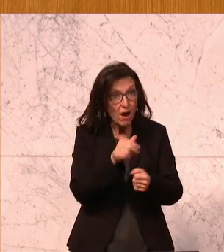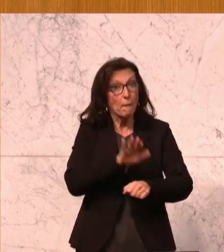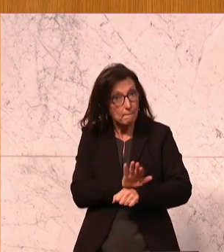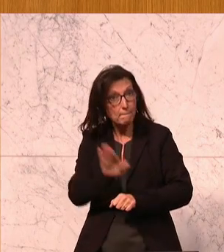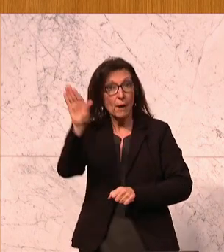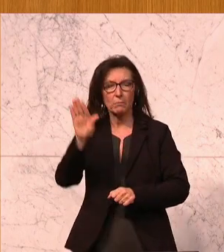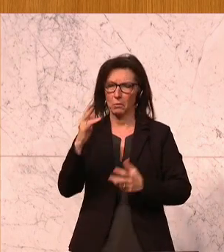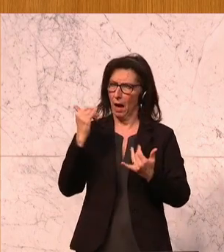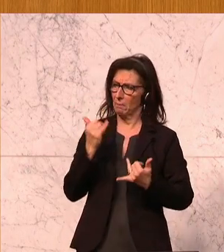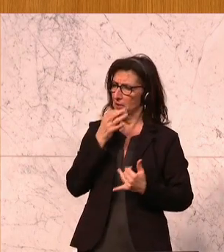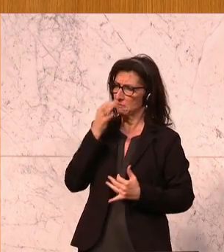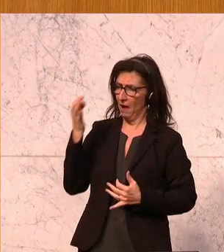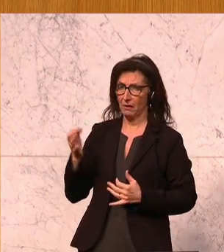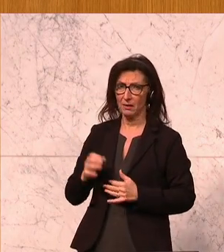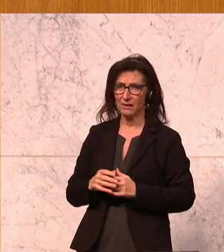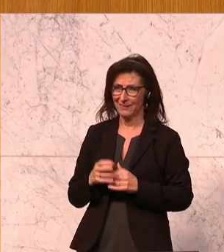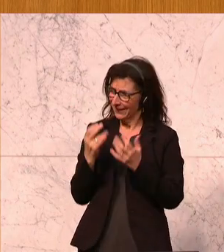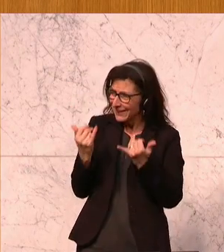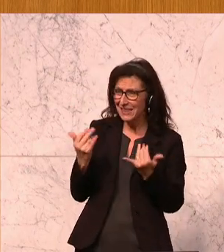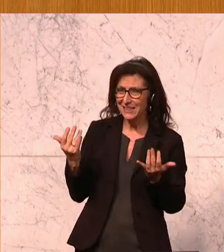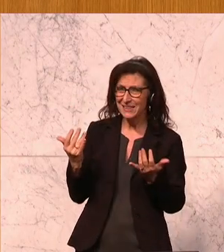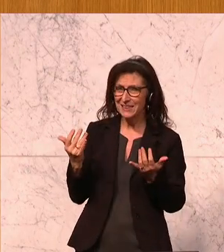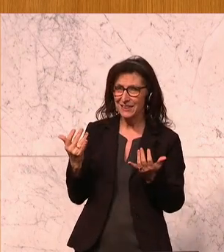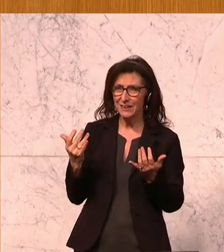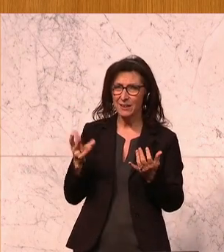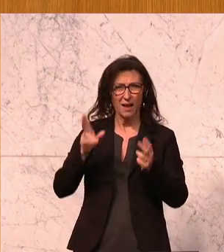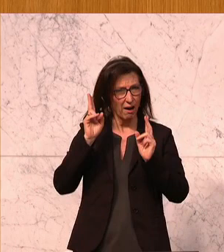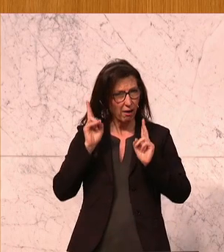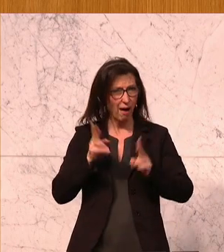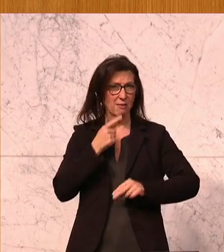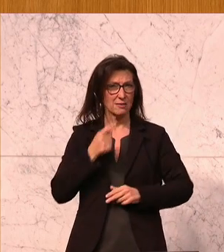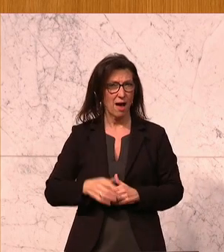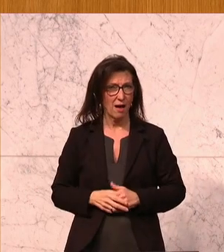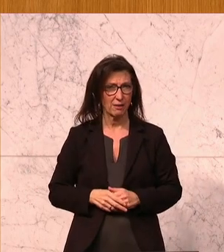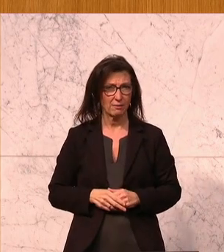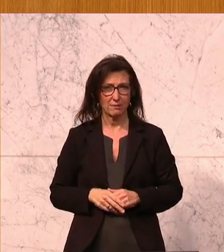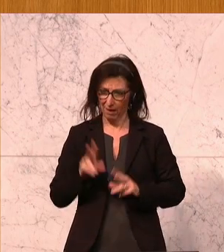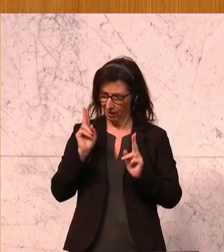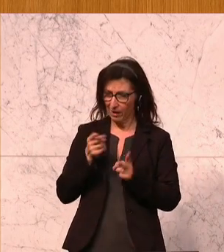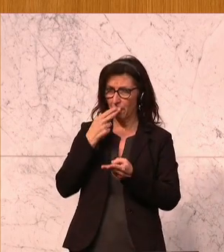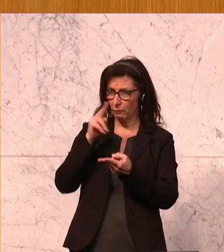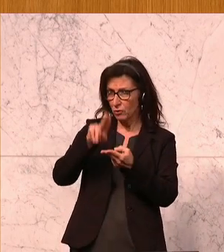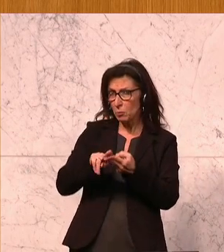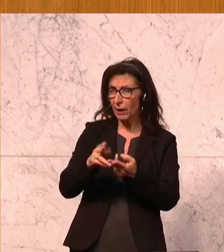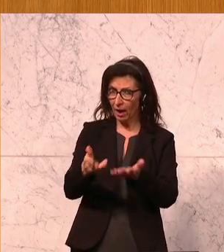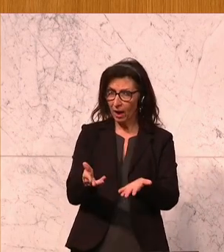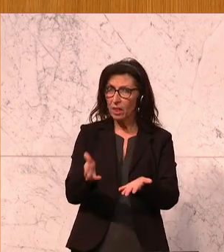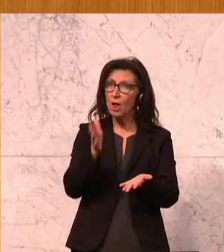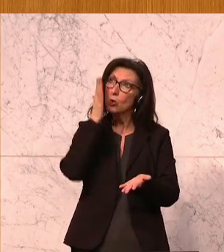möchte ich Sie ernster fragen, können wir heute guten Gewissens dieses Versprechen aktuell noch geben?